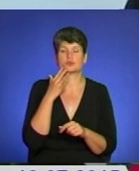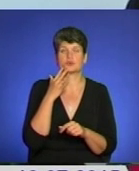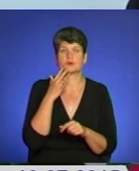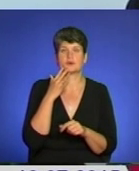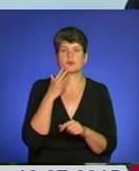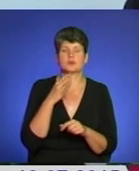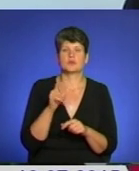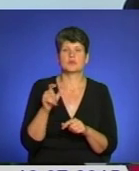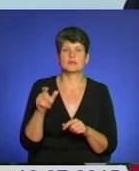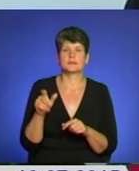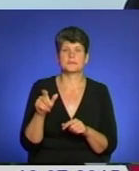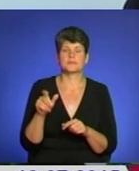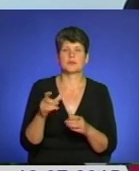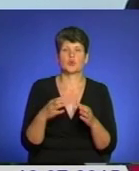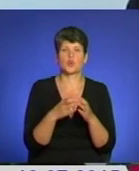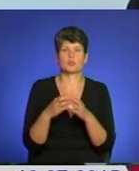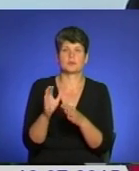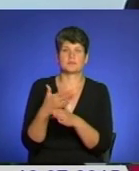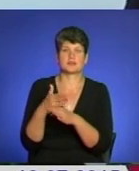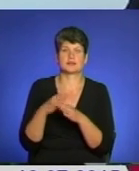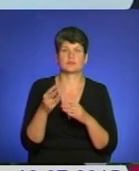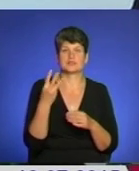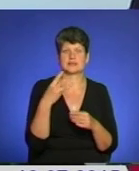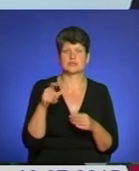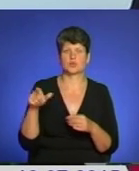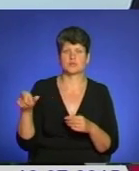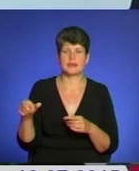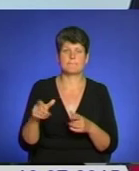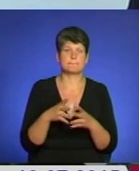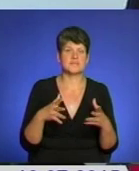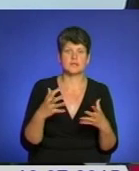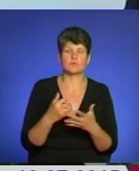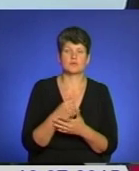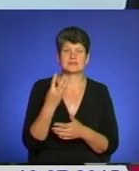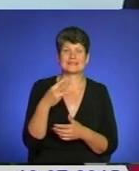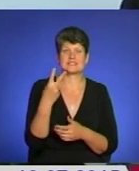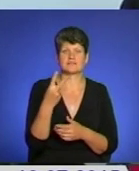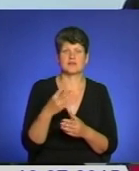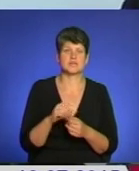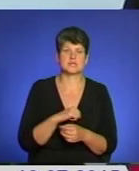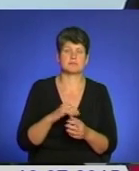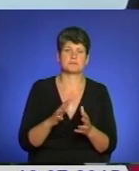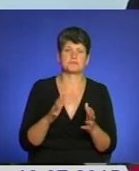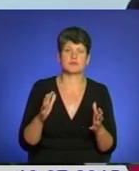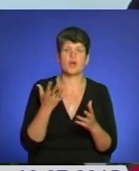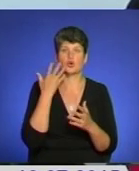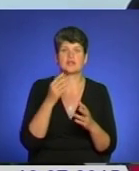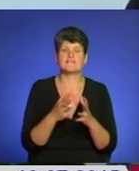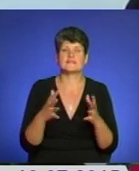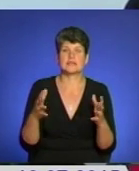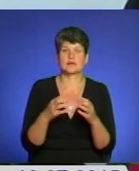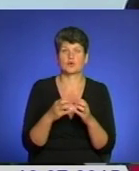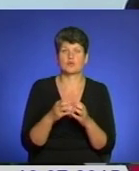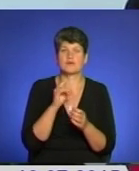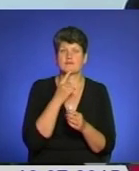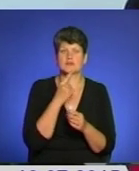І будемо ділити групи по 30 людей, більше нам не вийде, по 32 максимально, тому що коли великі групи, потім важко з